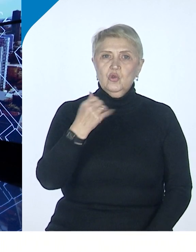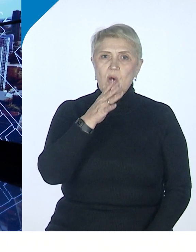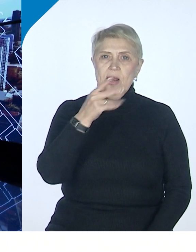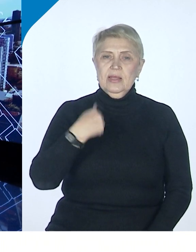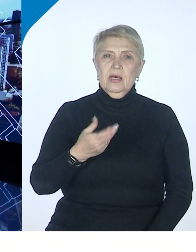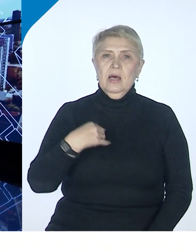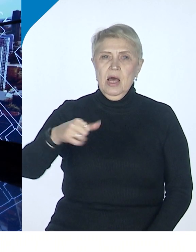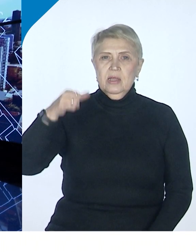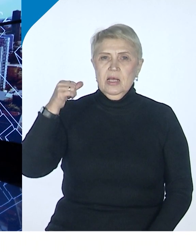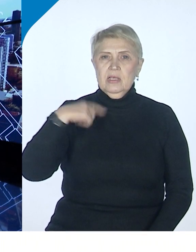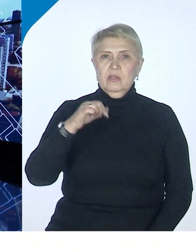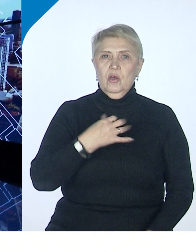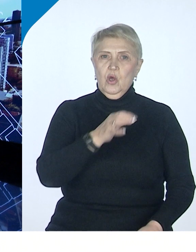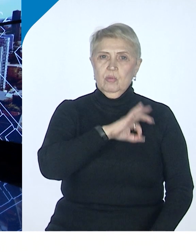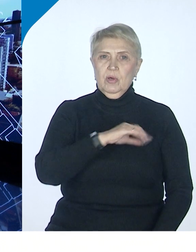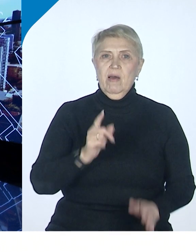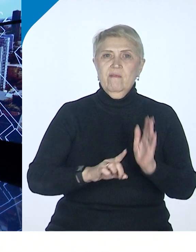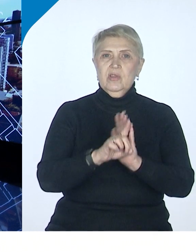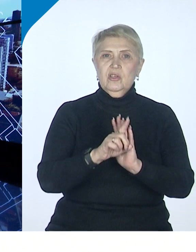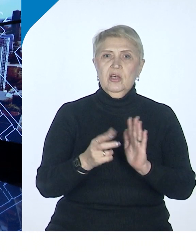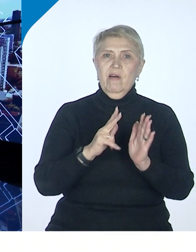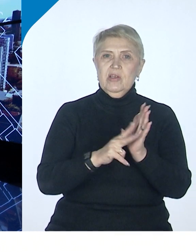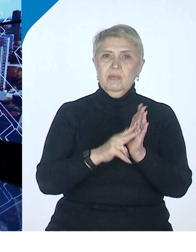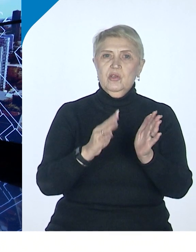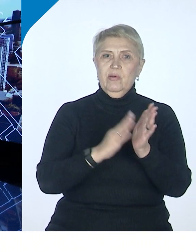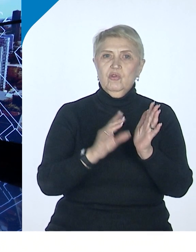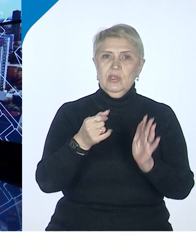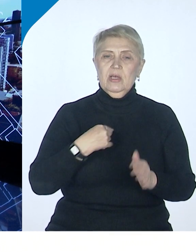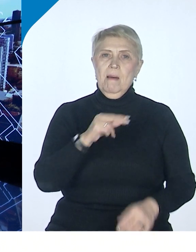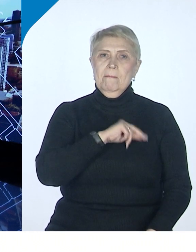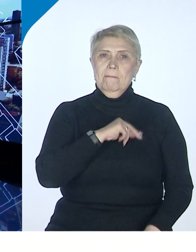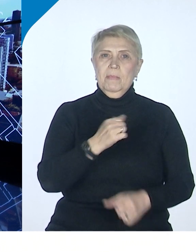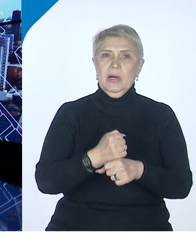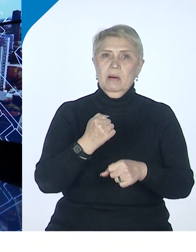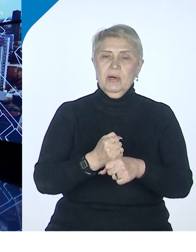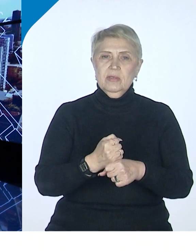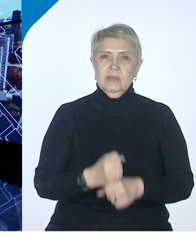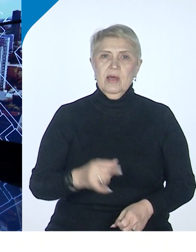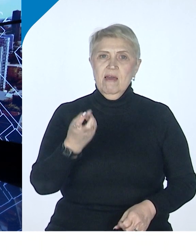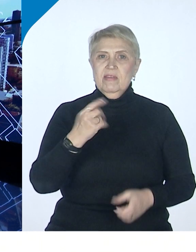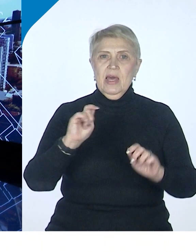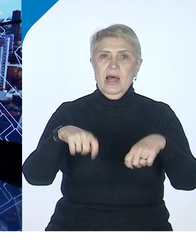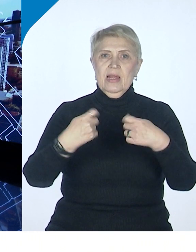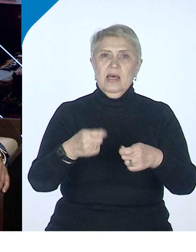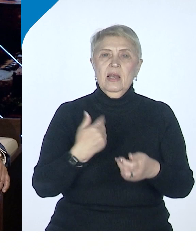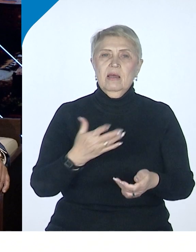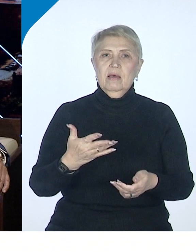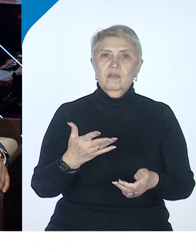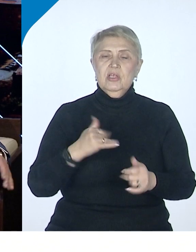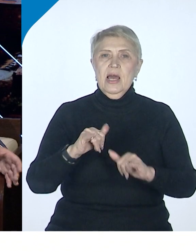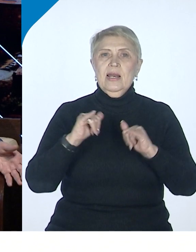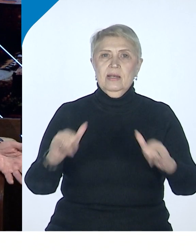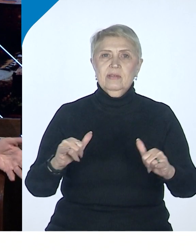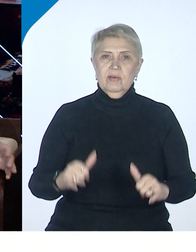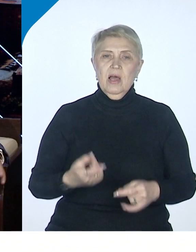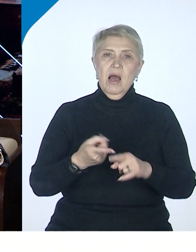использовался, в начале, там, в 80-е, 90-е, прорабатывался. Но, я так понял, тогда не дали, да, его как будто бы реализовать здесь? Нет, тогда